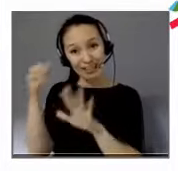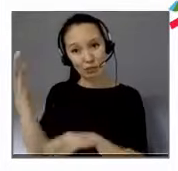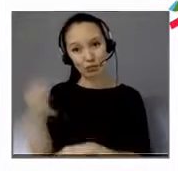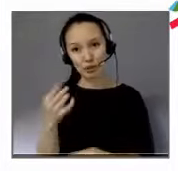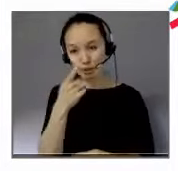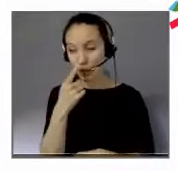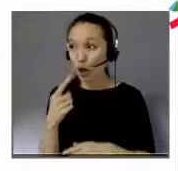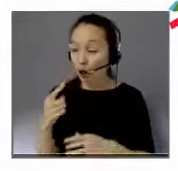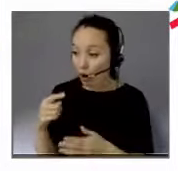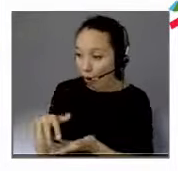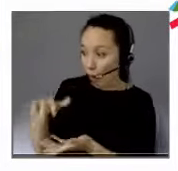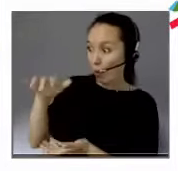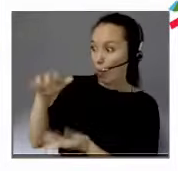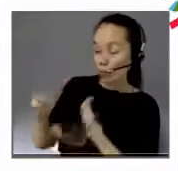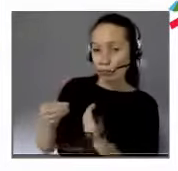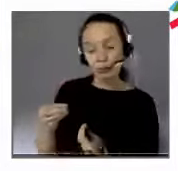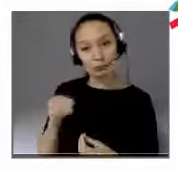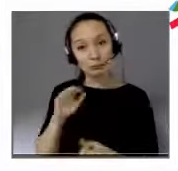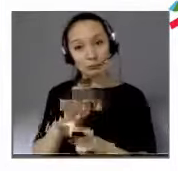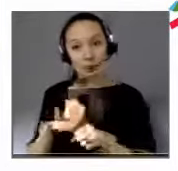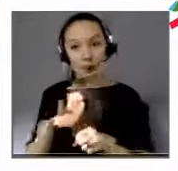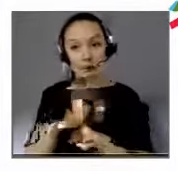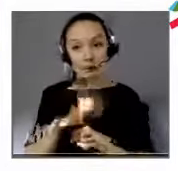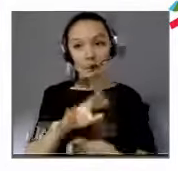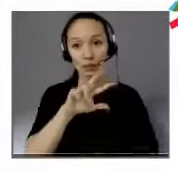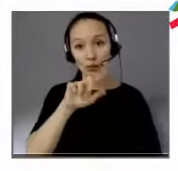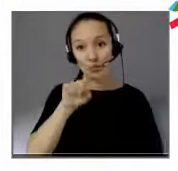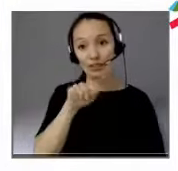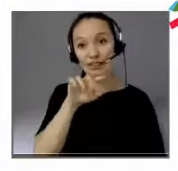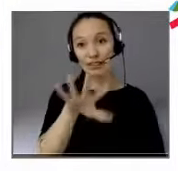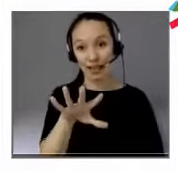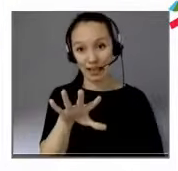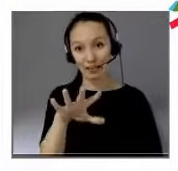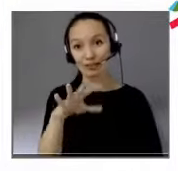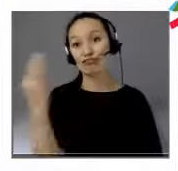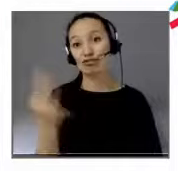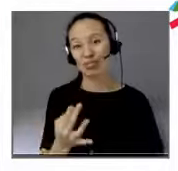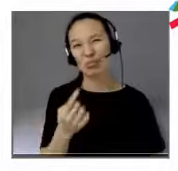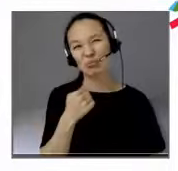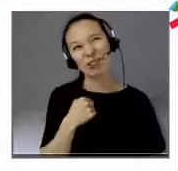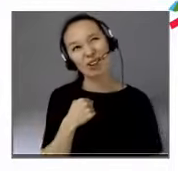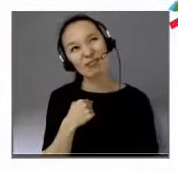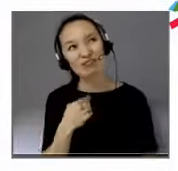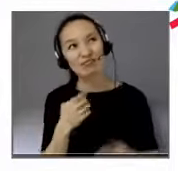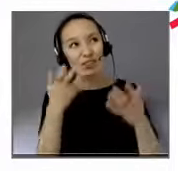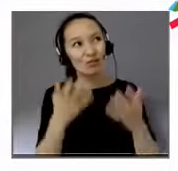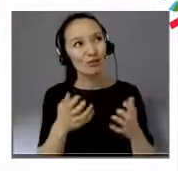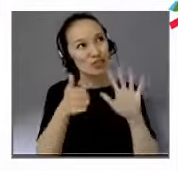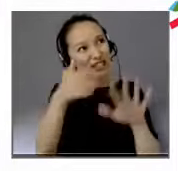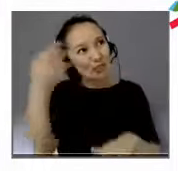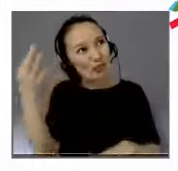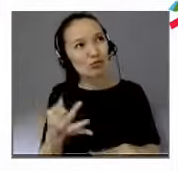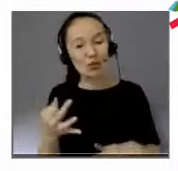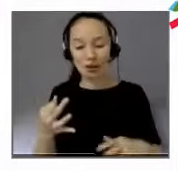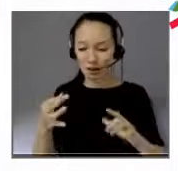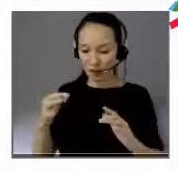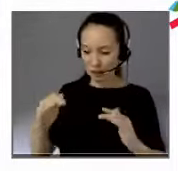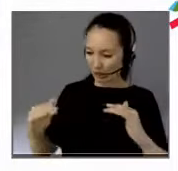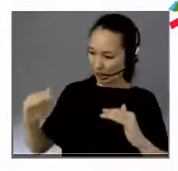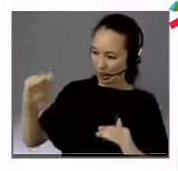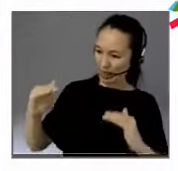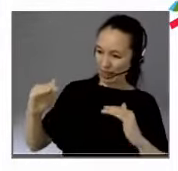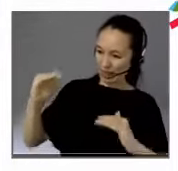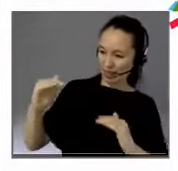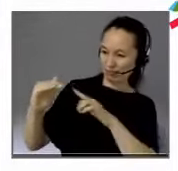3,5 en plus de 10 ans, j'ai envie d'être à 6, mais comment on y parvient ? Comment on y parvient et même en disant que le